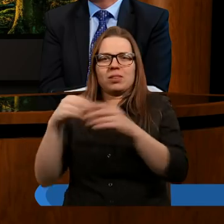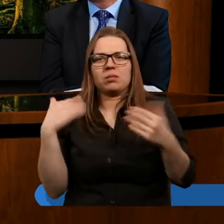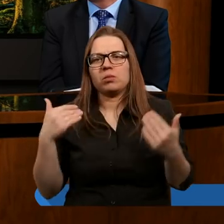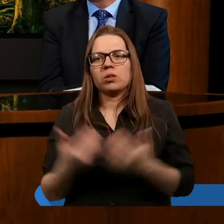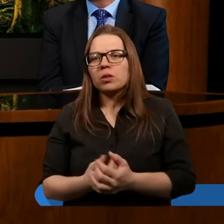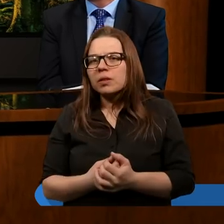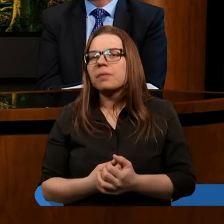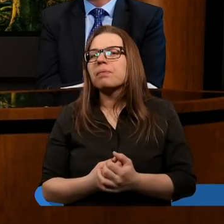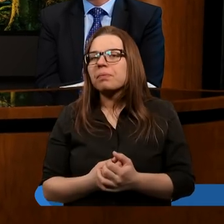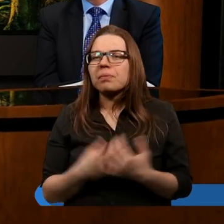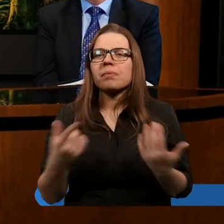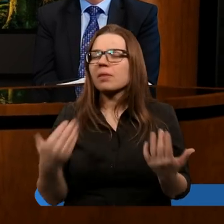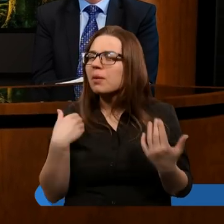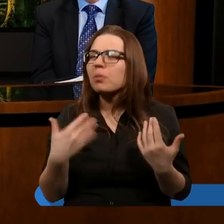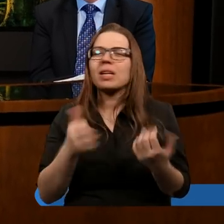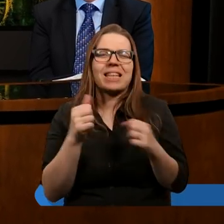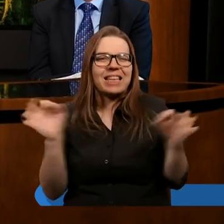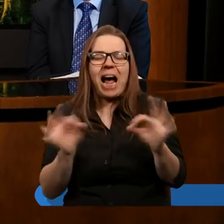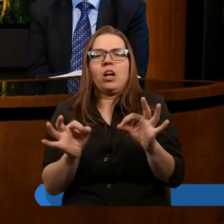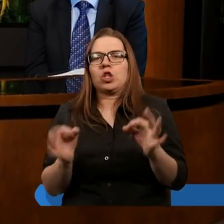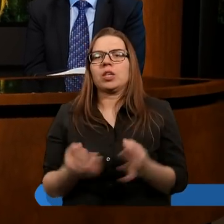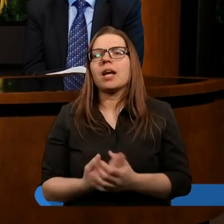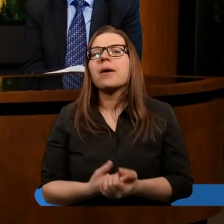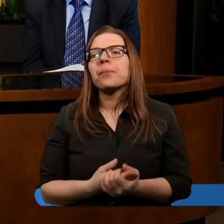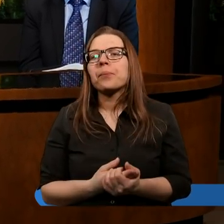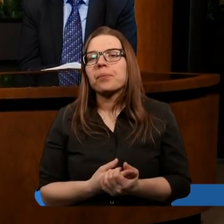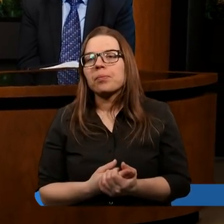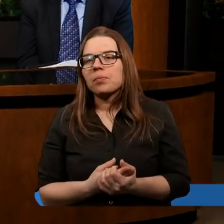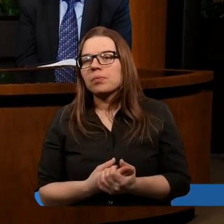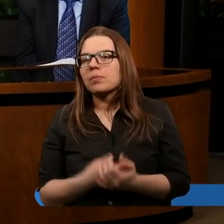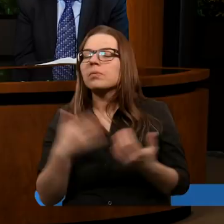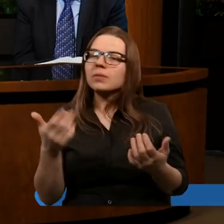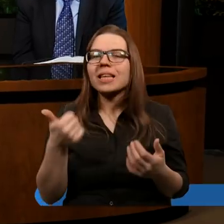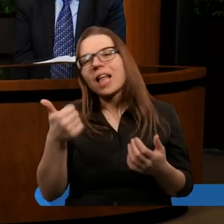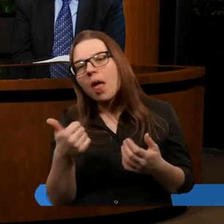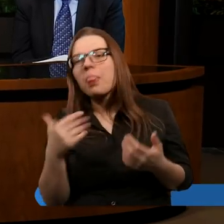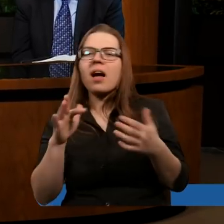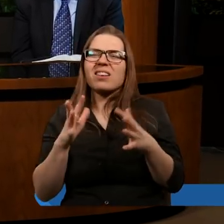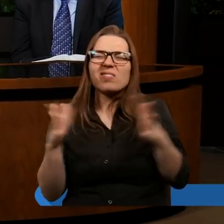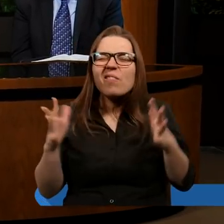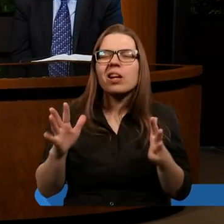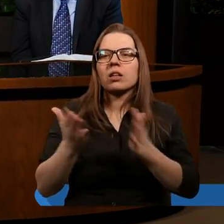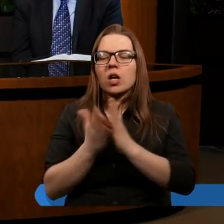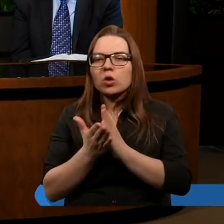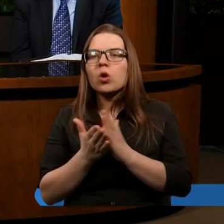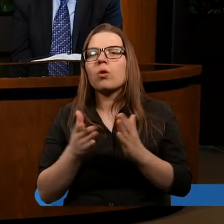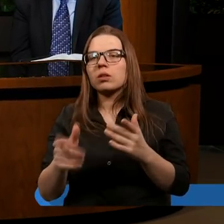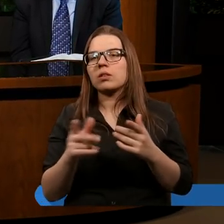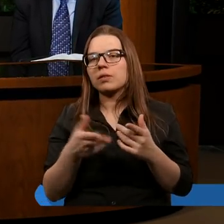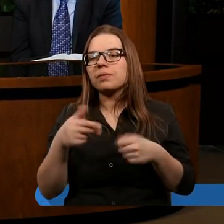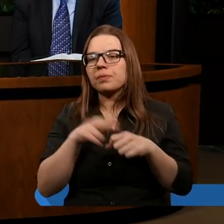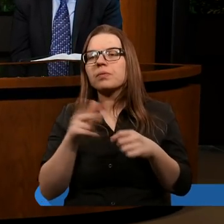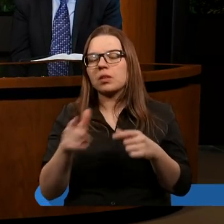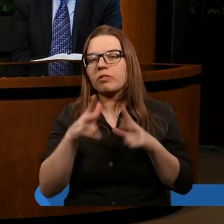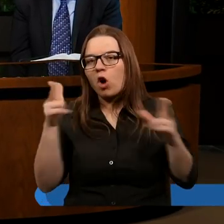To była trzecia fala prześladowa. Pierwsza, niewielka, epizodyczna przez żenostwo